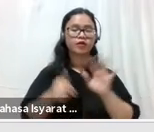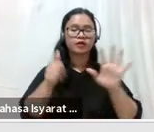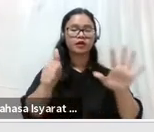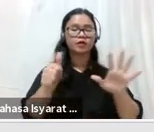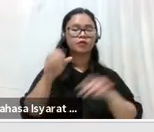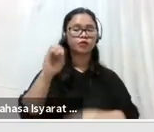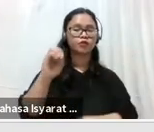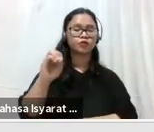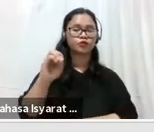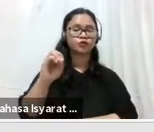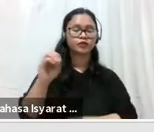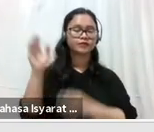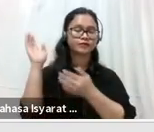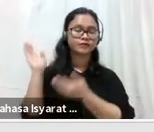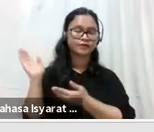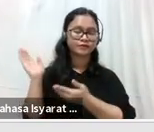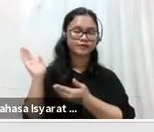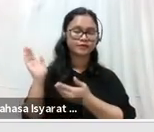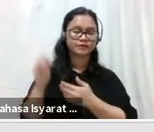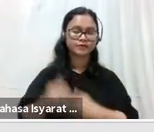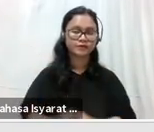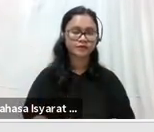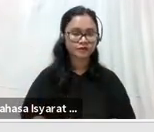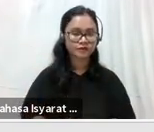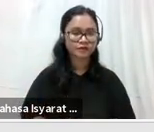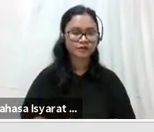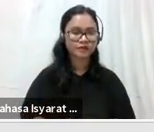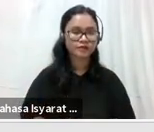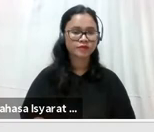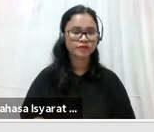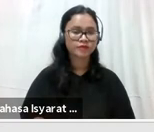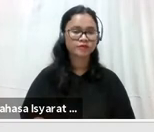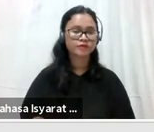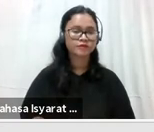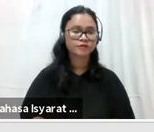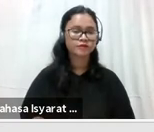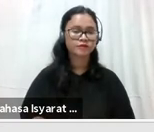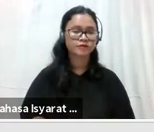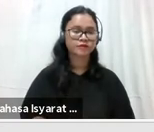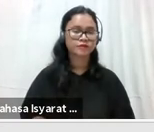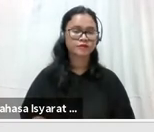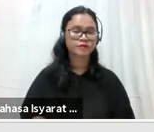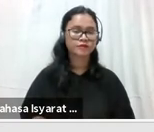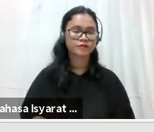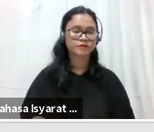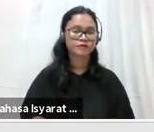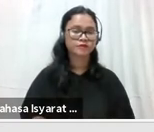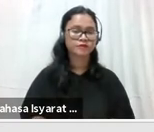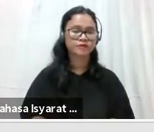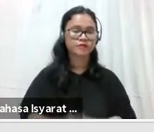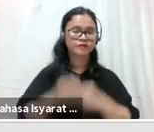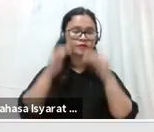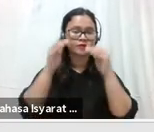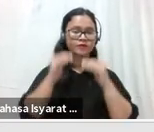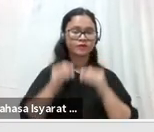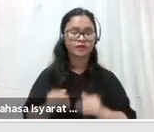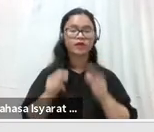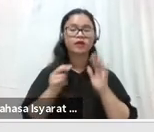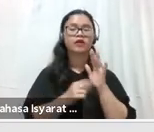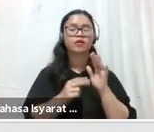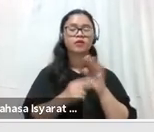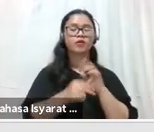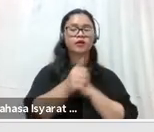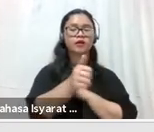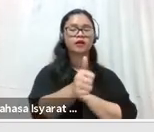60, Luhdiah Surya Adyani dalam kurung Individu.